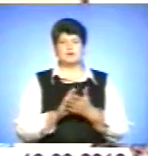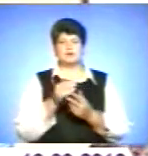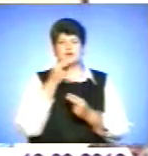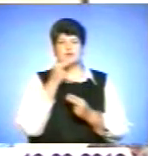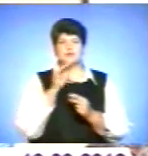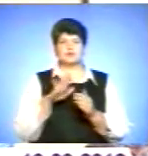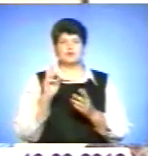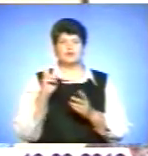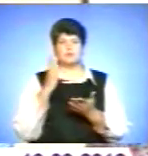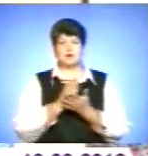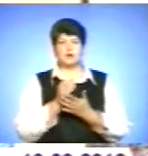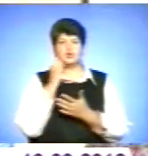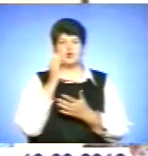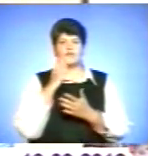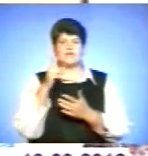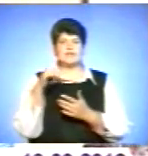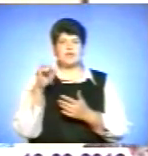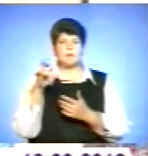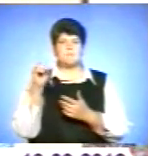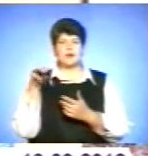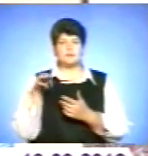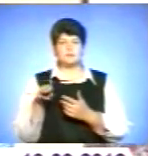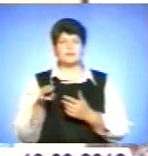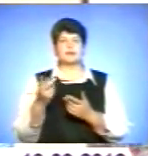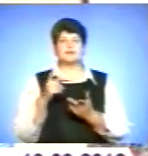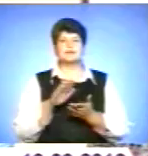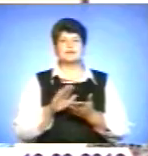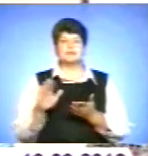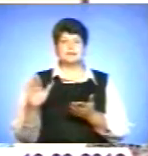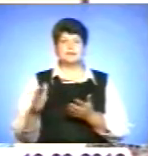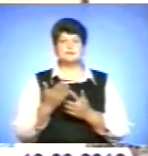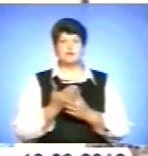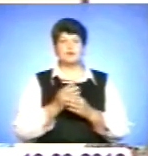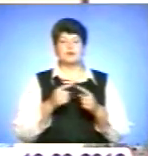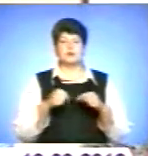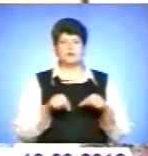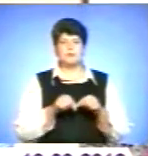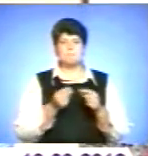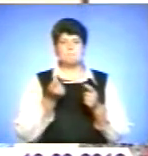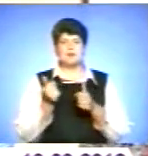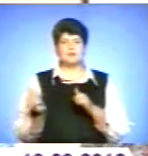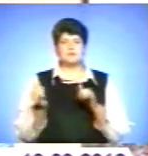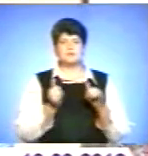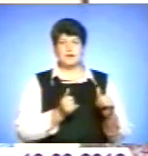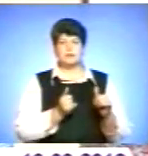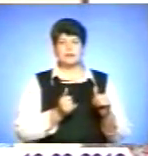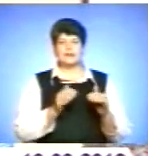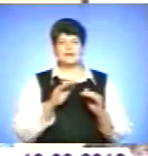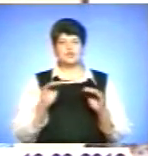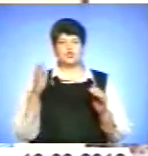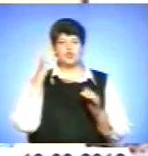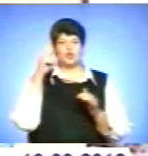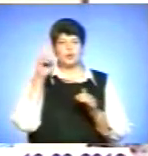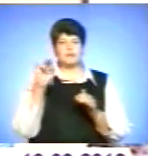які мають захворювання на цукровий діапет, а також діти з пільгових категорій населення. Зокрема, малозабезпечені діти-чорнобильці